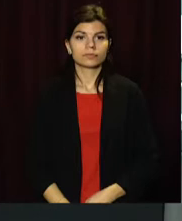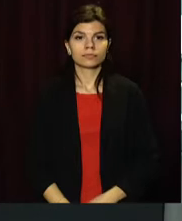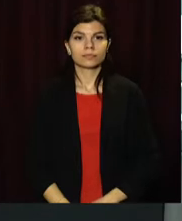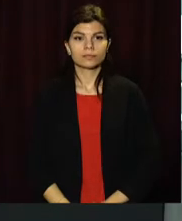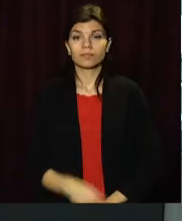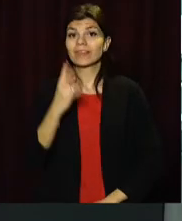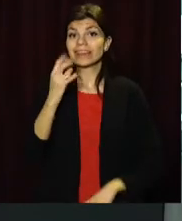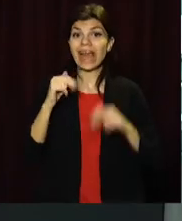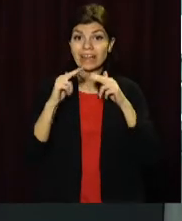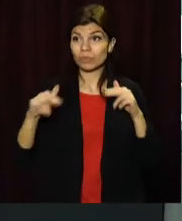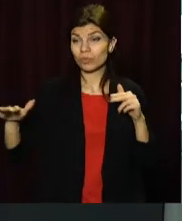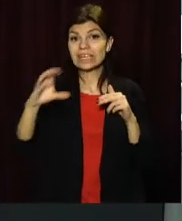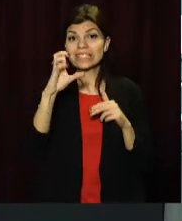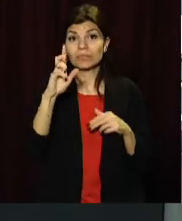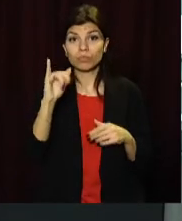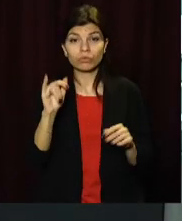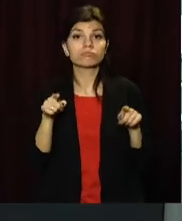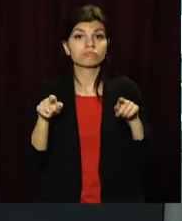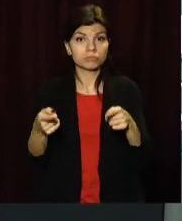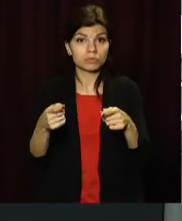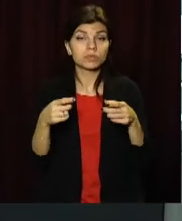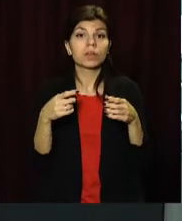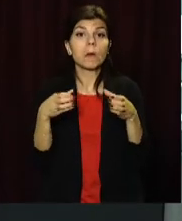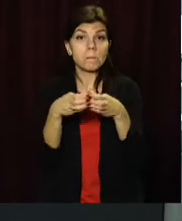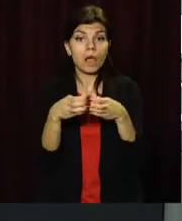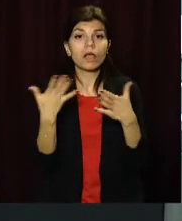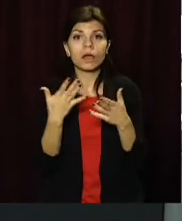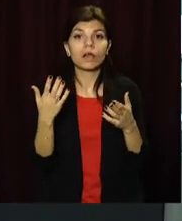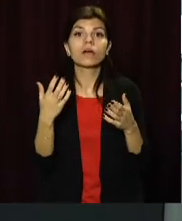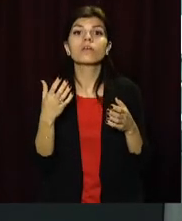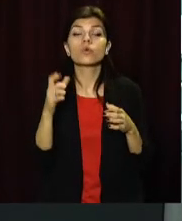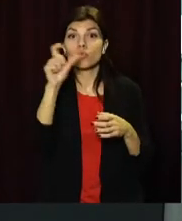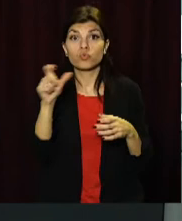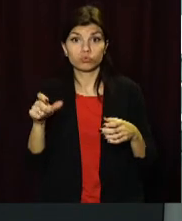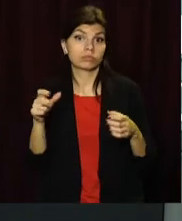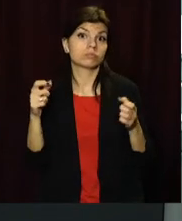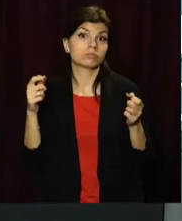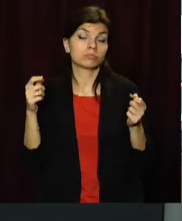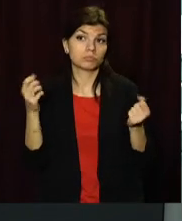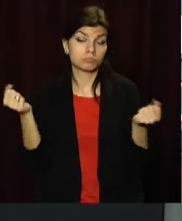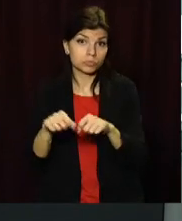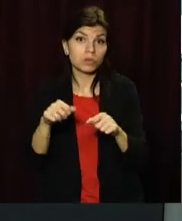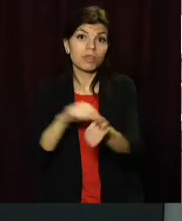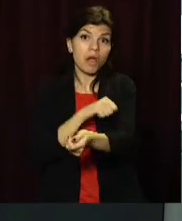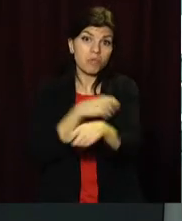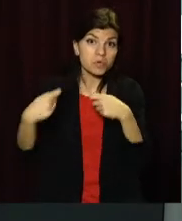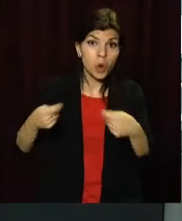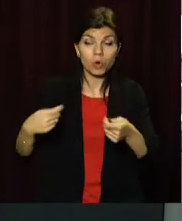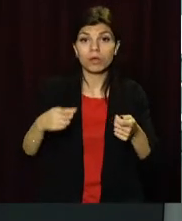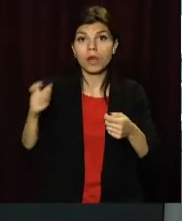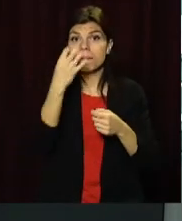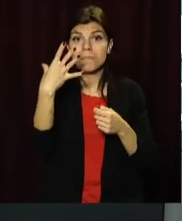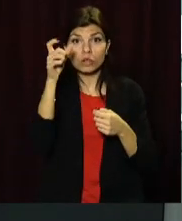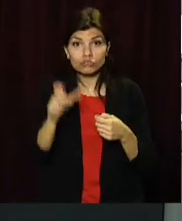На Дніпропетровщині СБУ затримала ватажків банди, яка викрадала людей та збувала наркотики. До угруповання входило 15